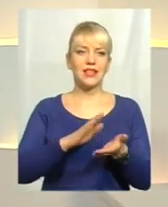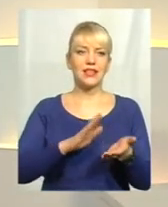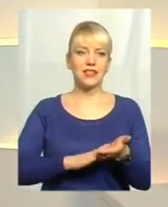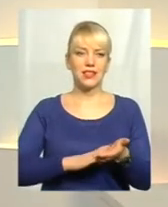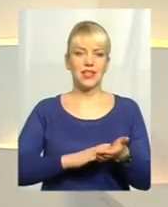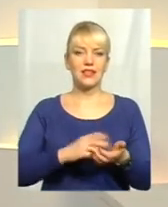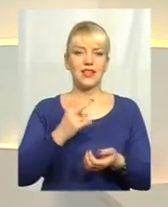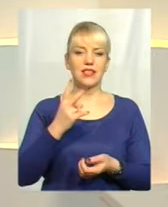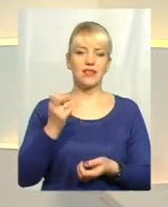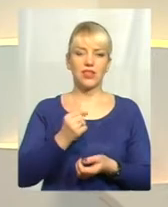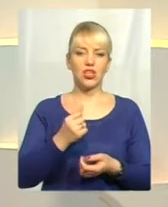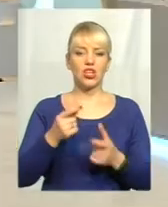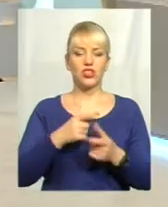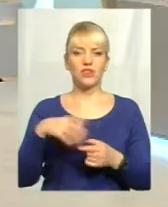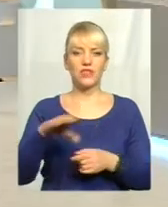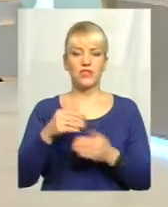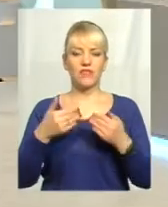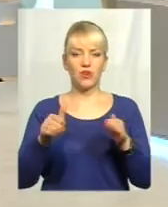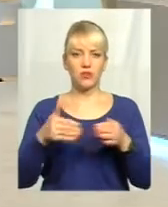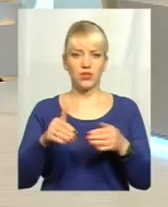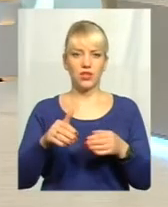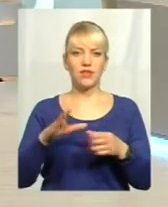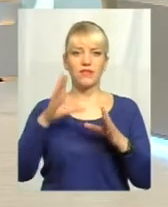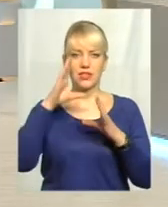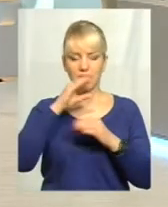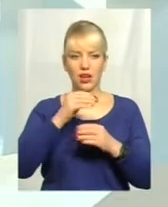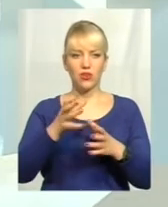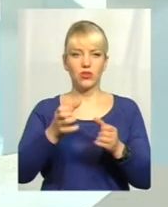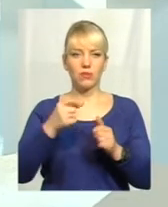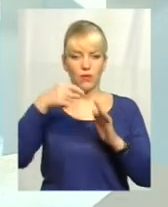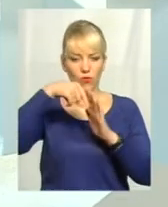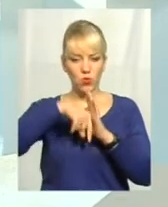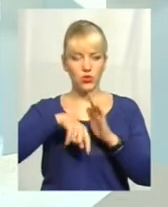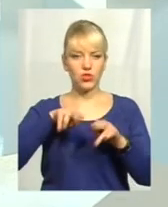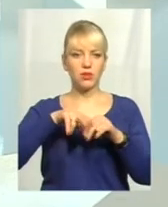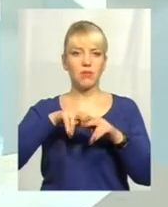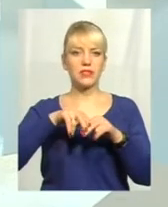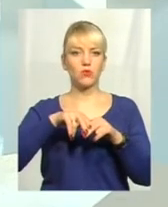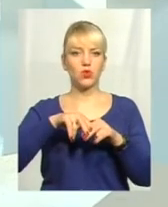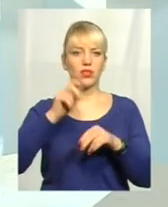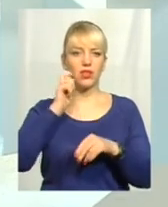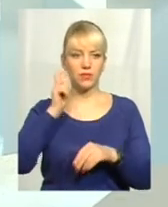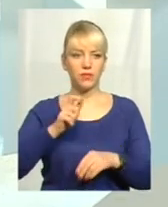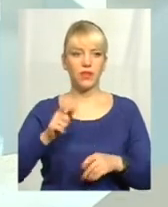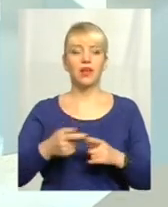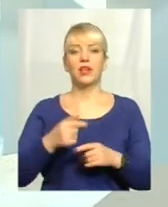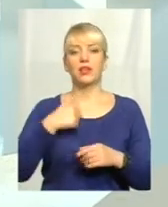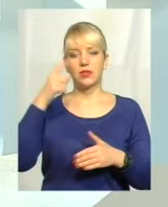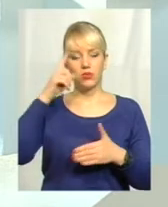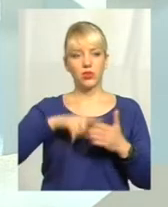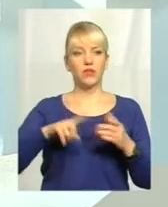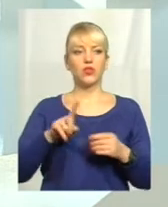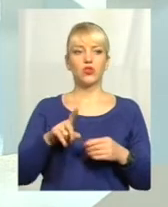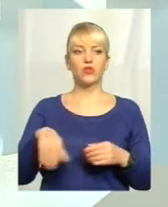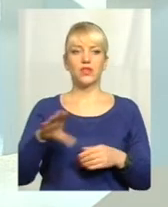всі випускники встигають отримати паспорти внутрішні? Ну, скажімо так, надіємося, що вони все ж таки всі